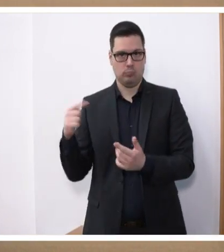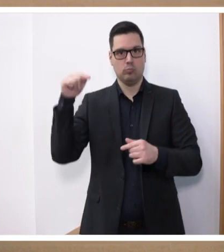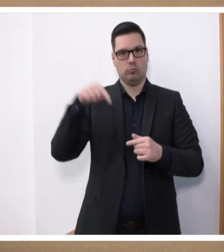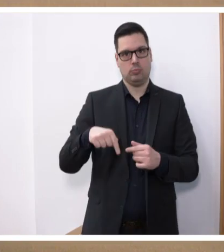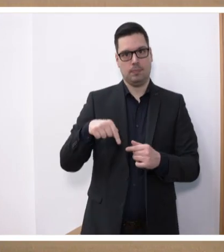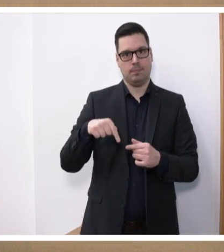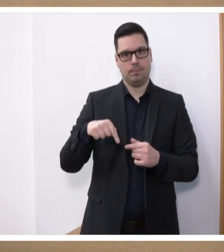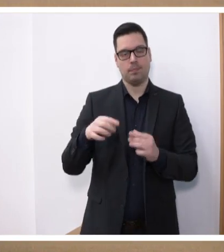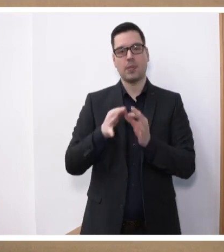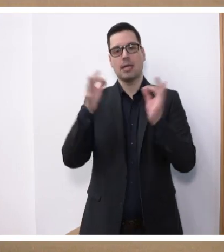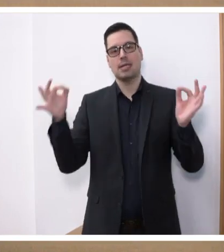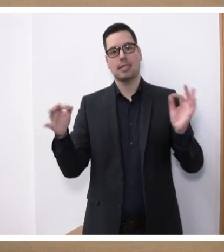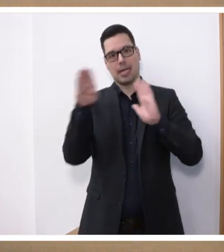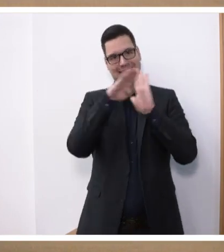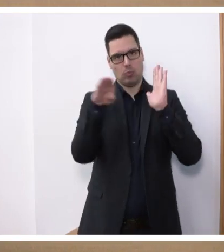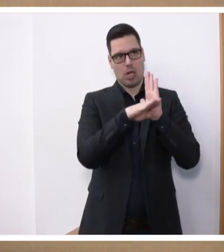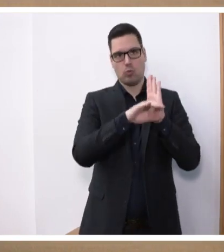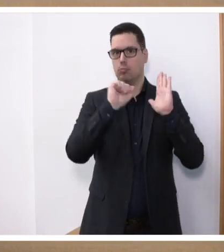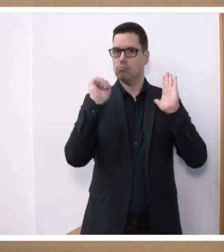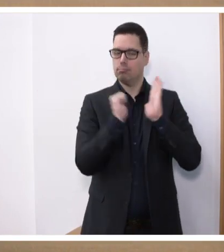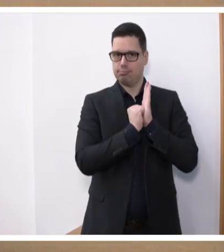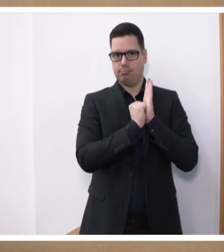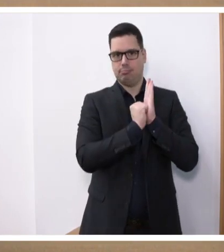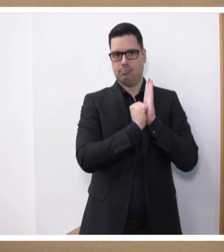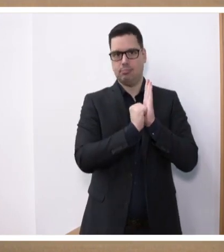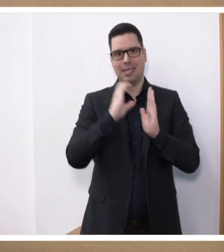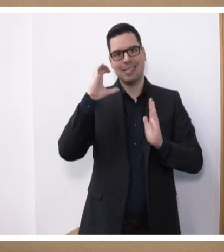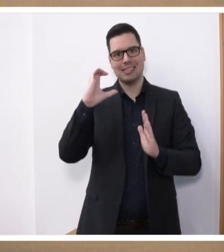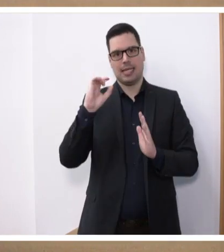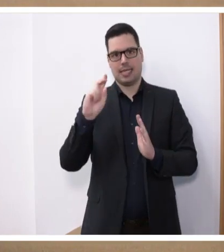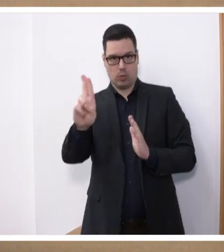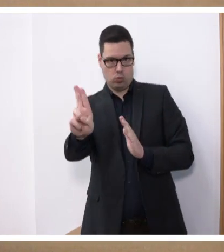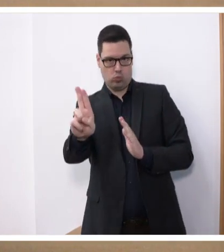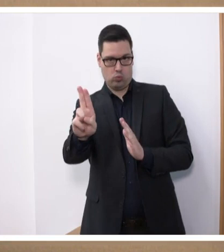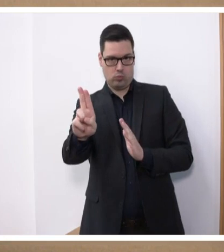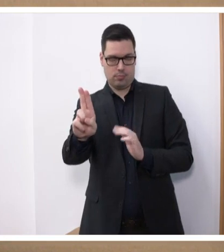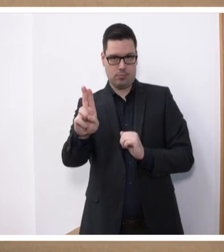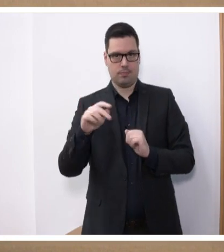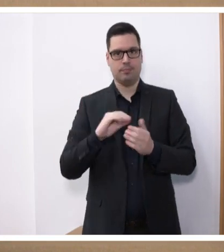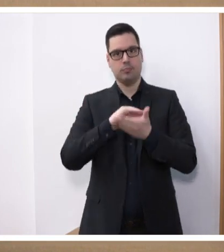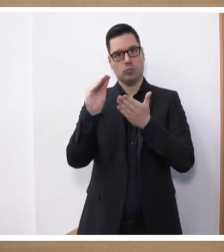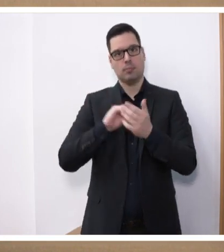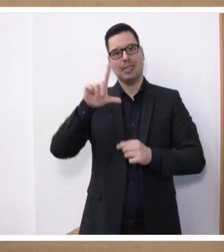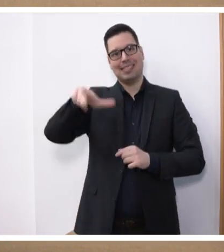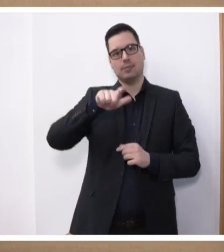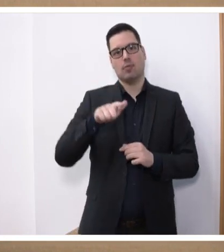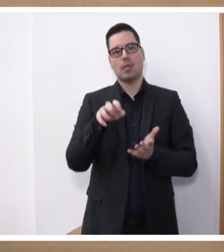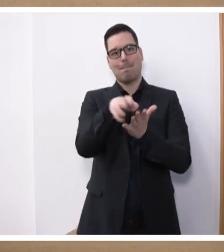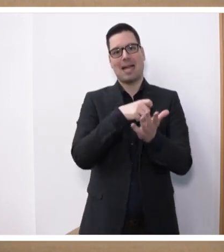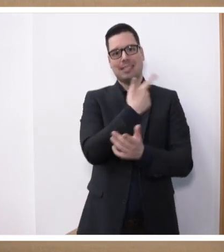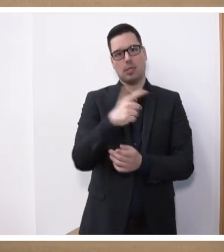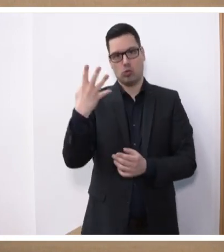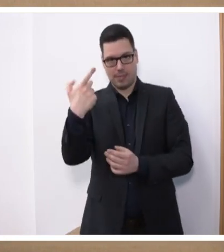vorliegende Tagesordnung festgesetzt. Die CDU-Landtagsfraktion hat mit Schreiben vom 12. März 2024